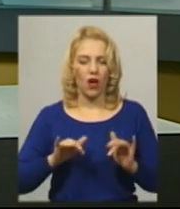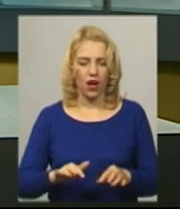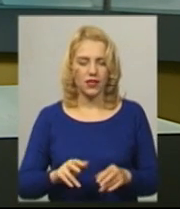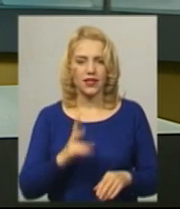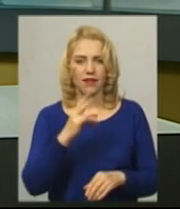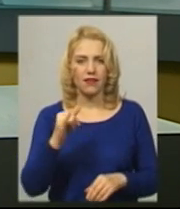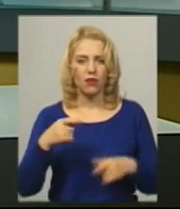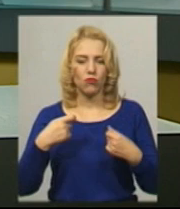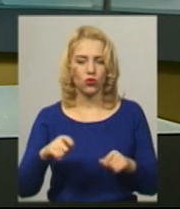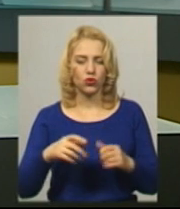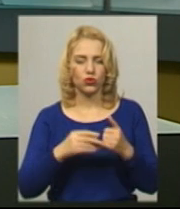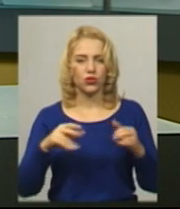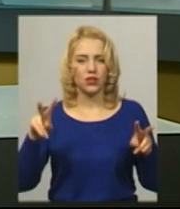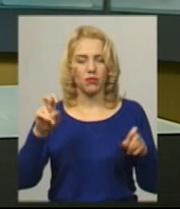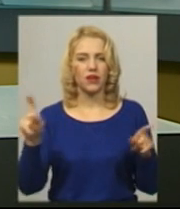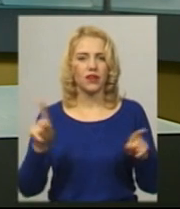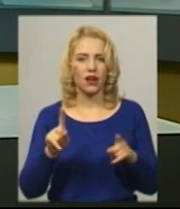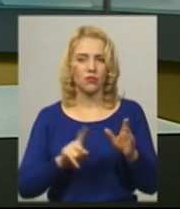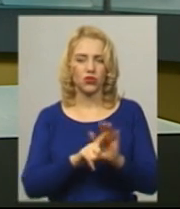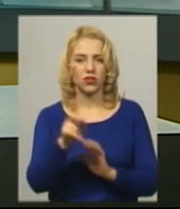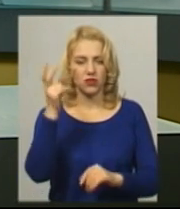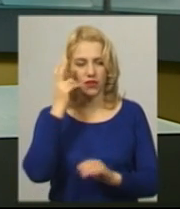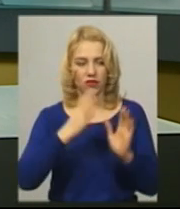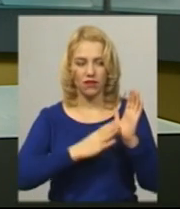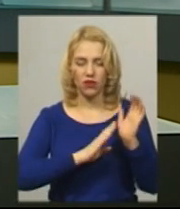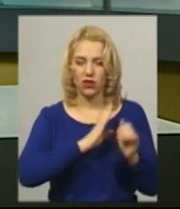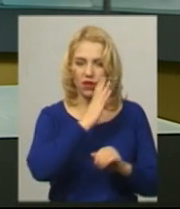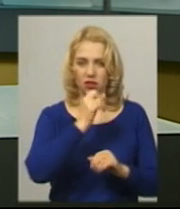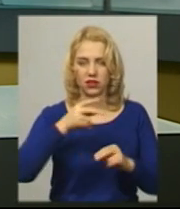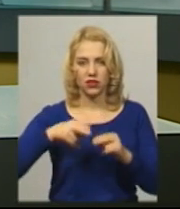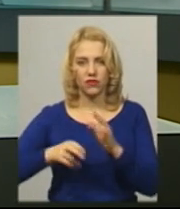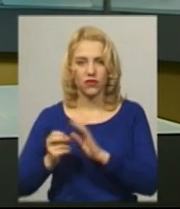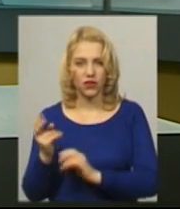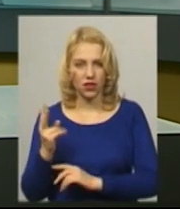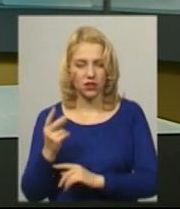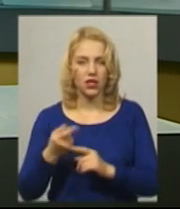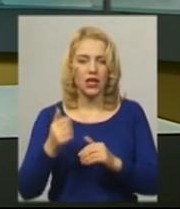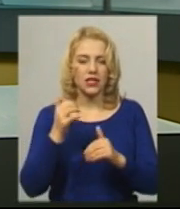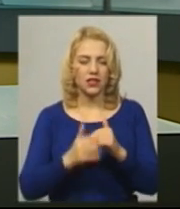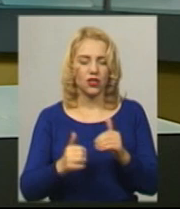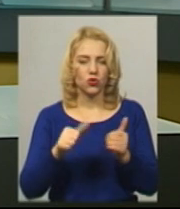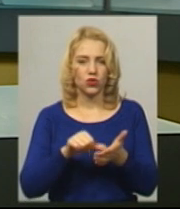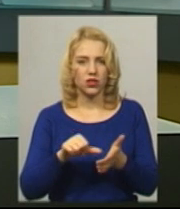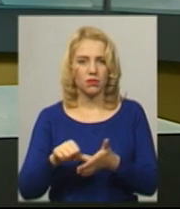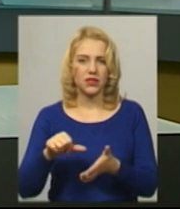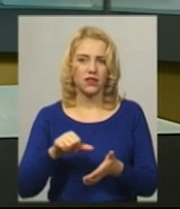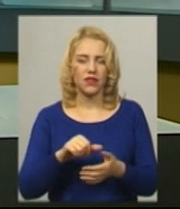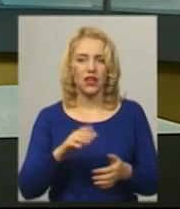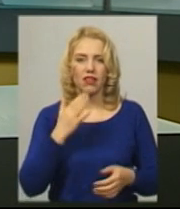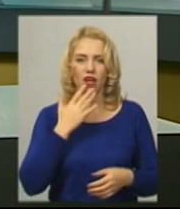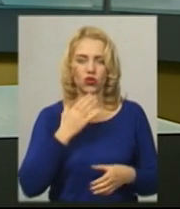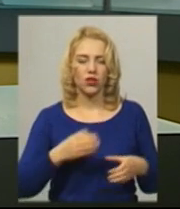яка розпочалася у Києві о 9-й годині ранку та закінчилась о 12-й. Серед учасників представники Національного корпусу